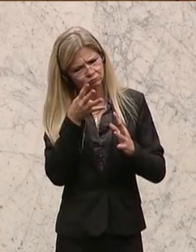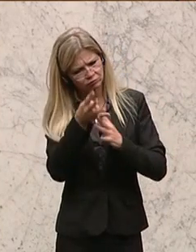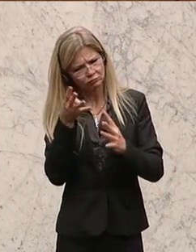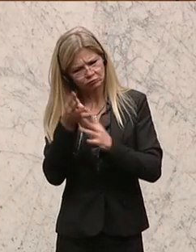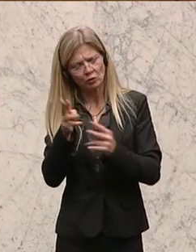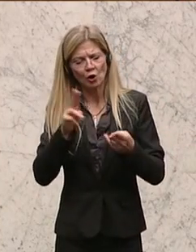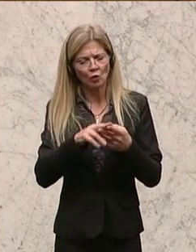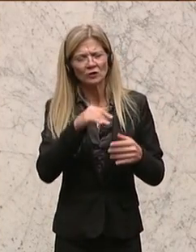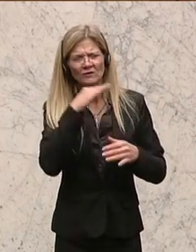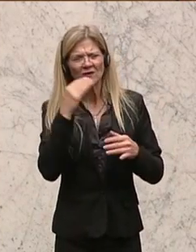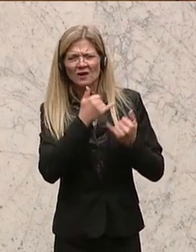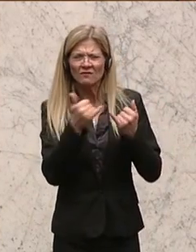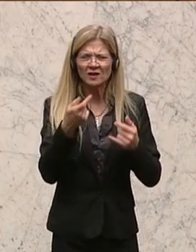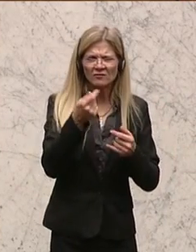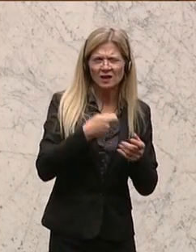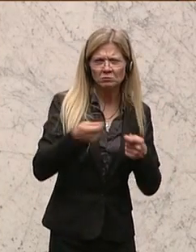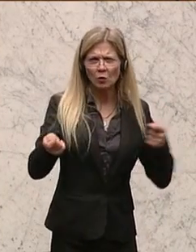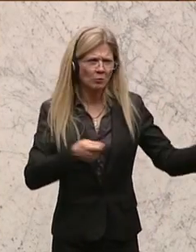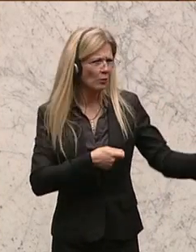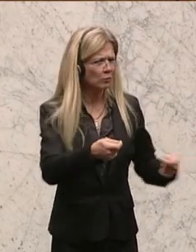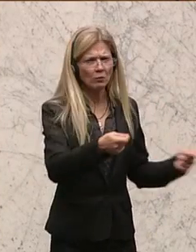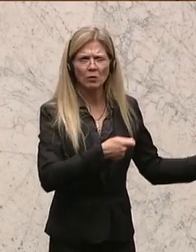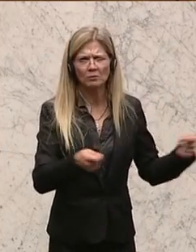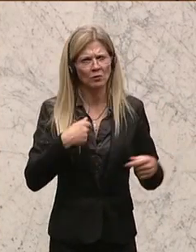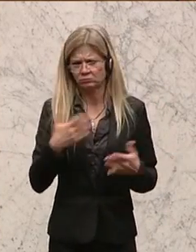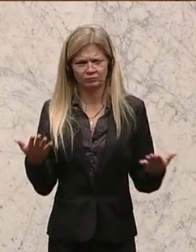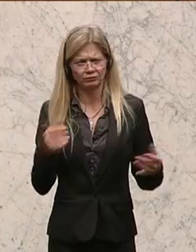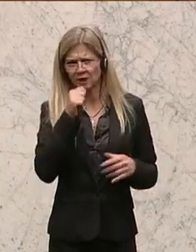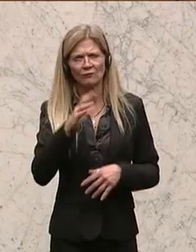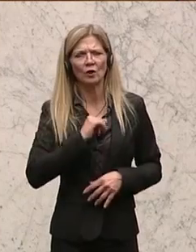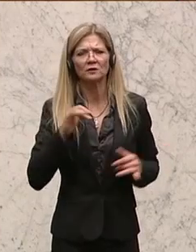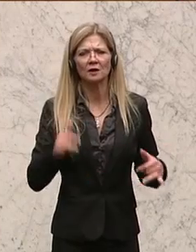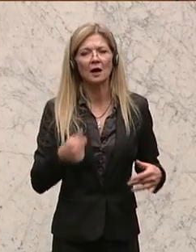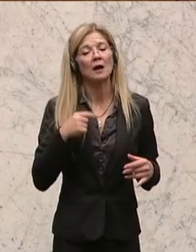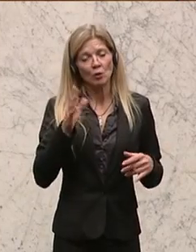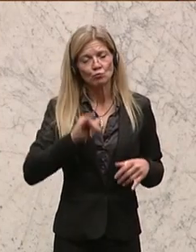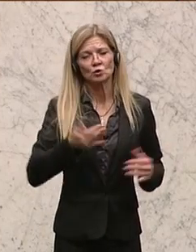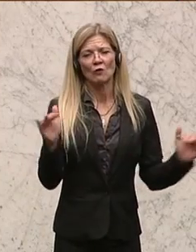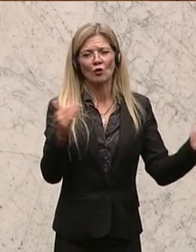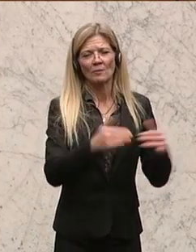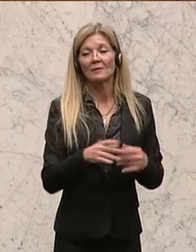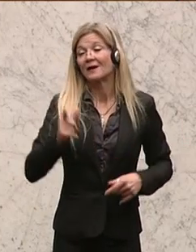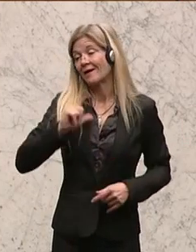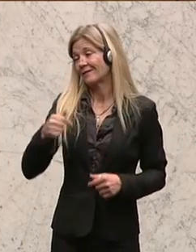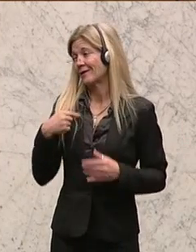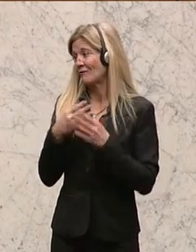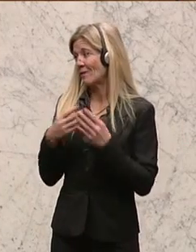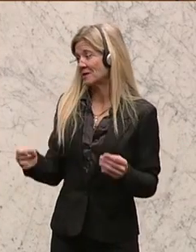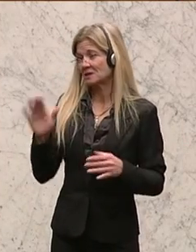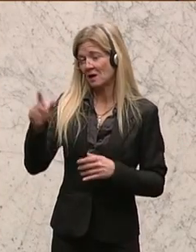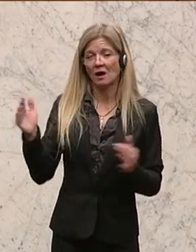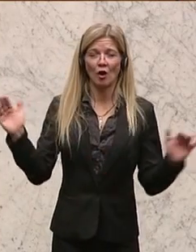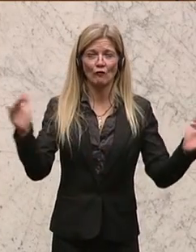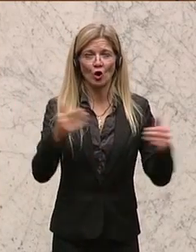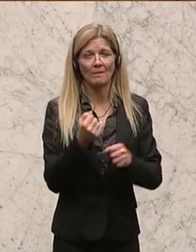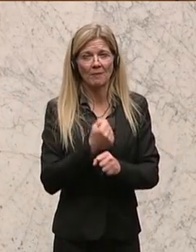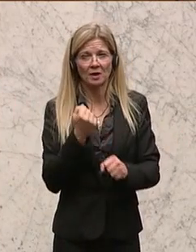auch ineffizient. Hier muss dringend aufgeräumt werden. Ja, leider vermisse ich diese Aufräumarbeiten. Der Finanzausgleich wird